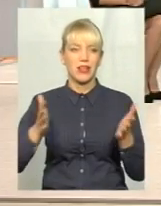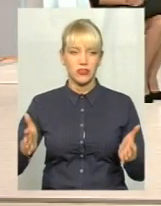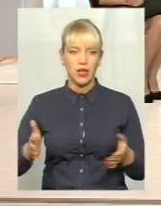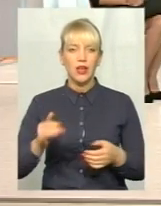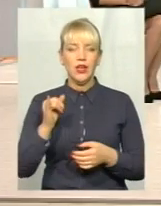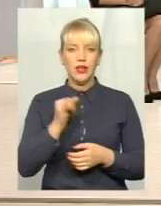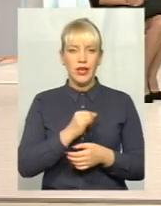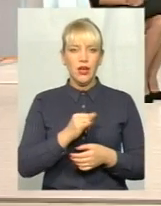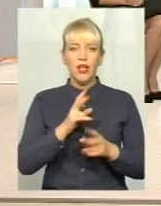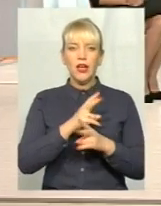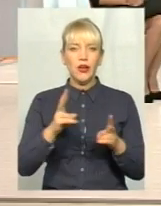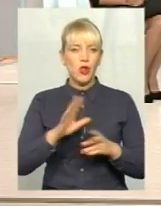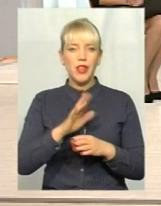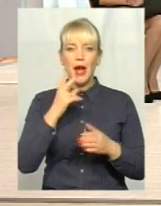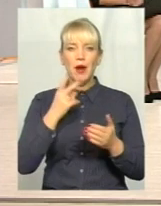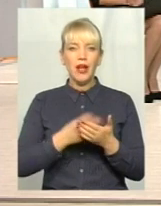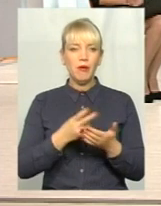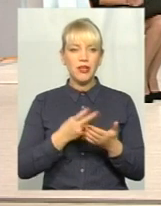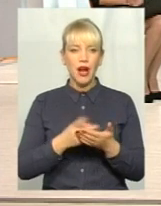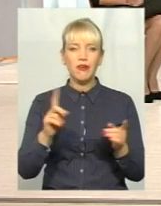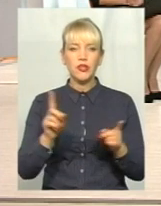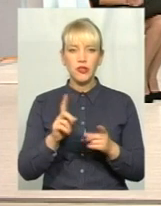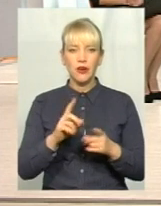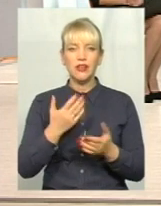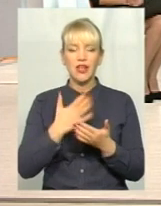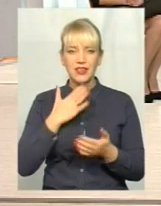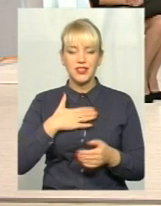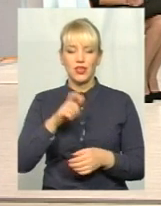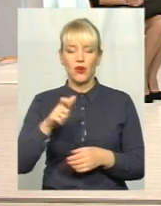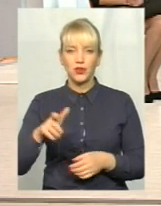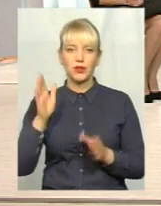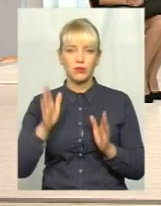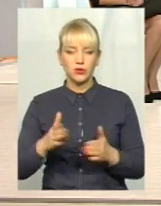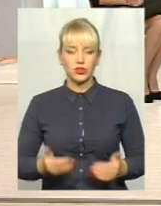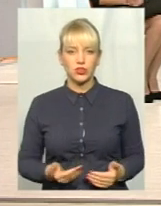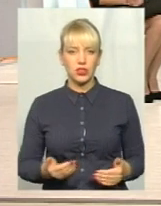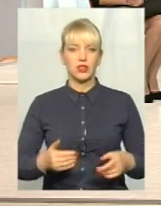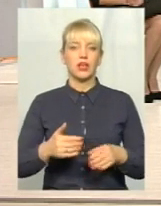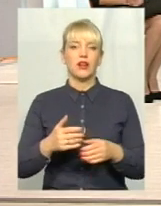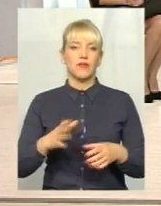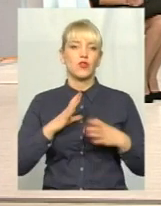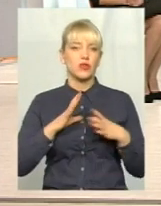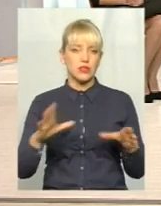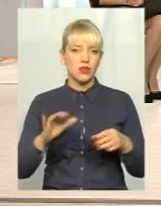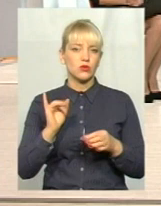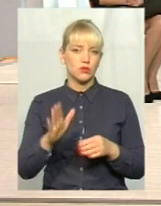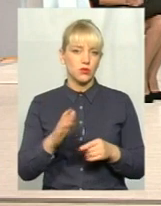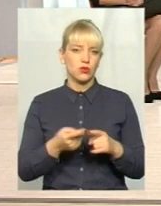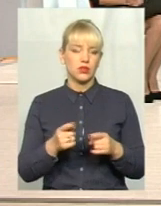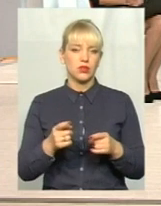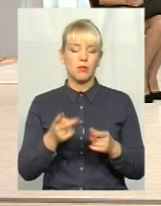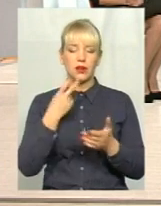ніхто не передбачав, що мешканці наші будуть жити в доволі таки достатку і зможуть собі